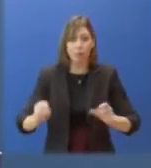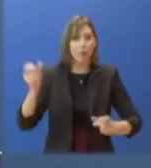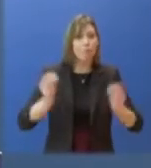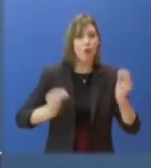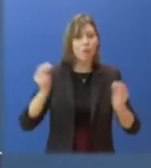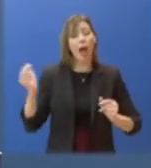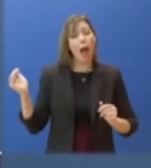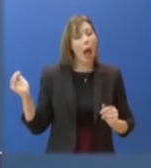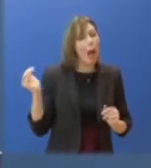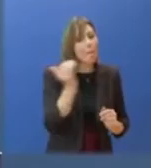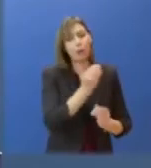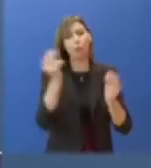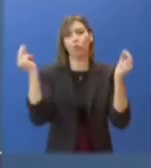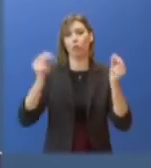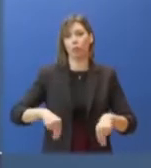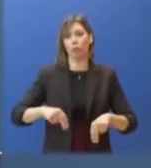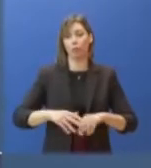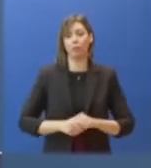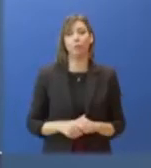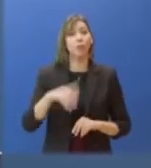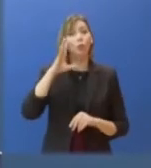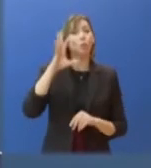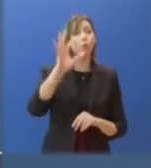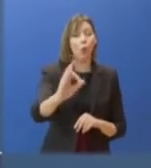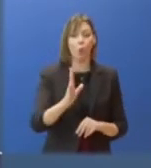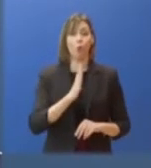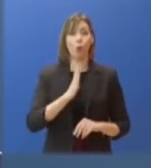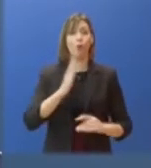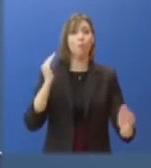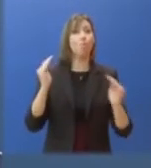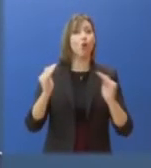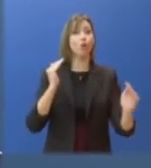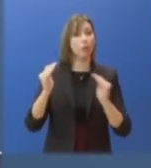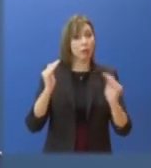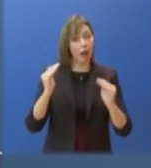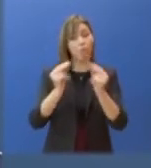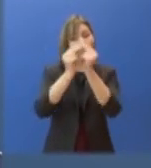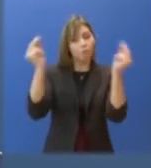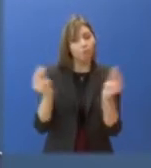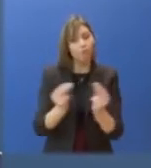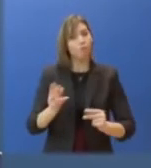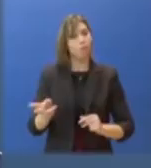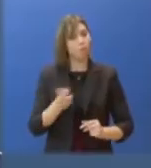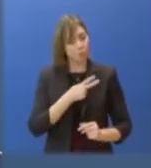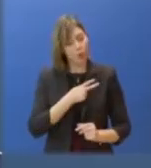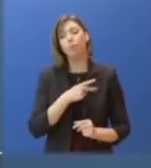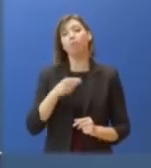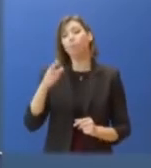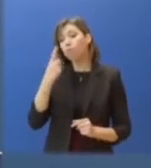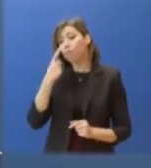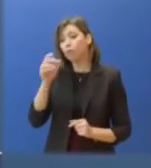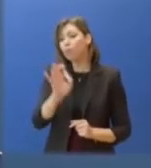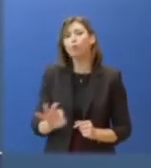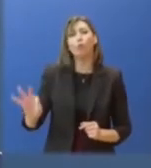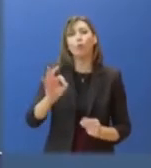Για τον αποτελεσματικότερο συντονισμό των δυνάμεων της πολιτικής προστασίας, ενεργοποιήθηκαν στις περιφερειακές ενότητες που απειλούνται από την κακοκαιρία,